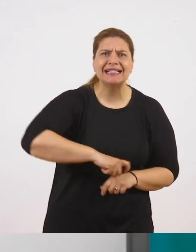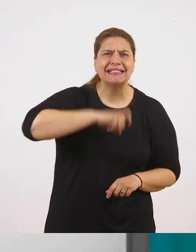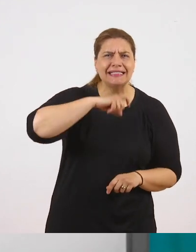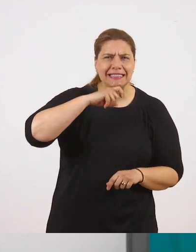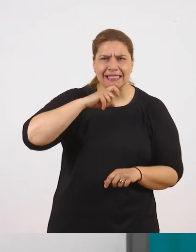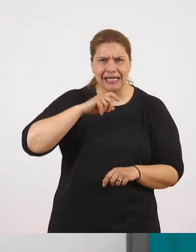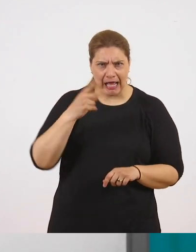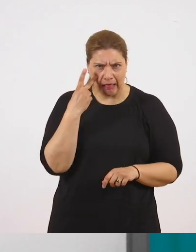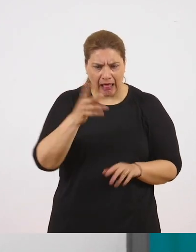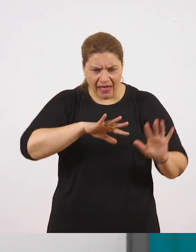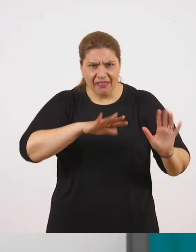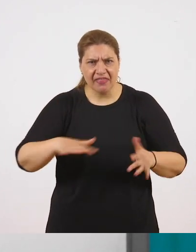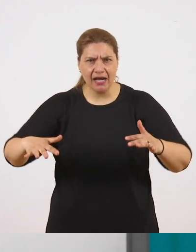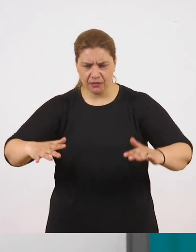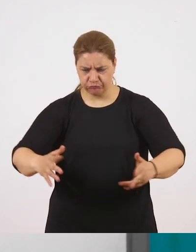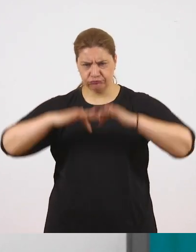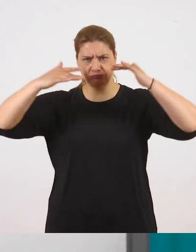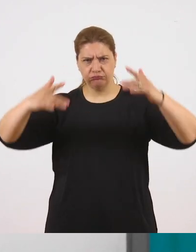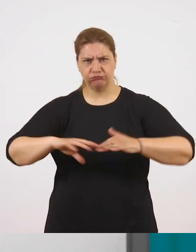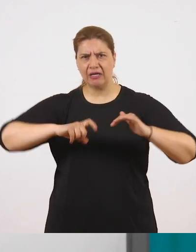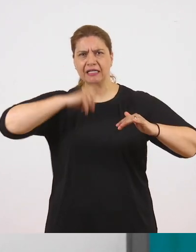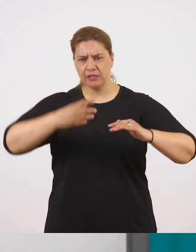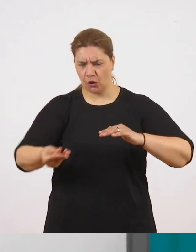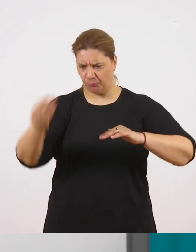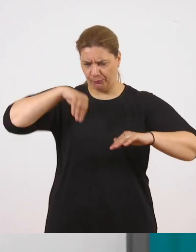έχει ξεβράσει η θάλασσα και τα βρίσκεται το καλοκαίρι στην παραλία.